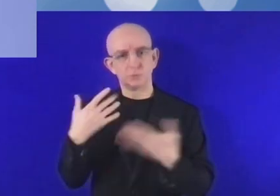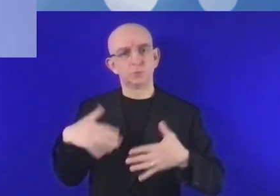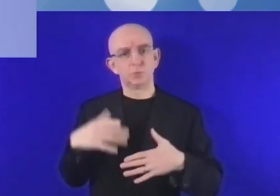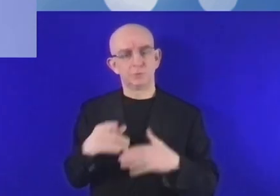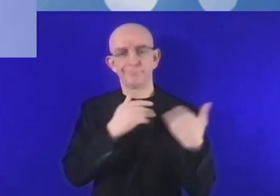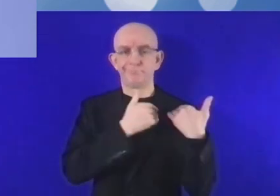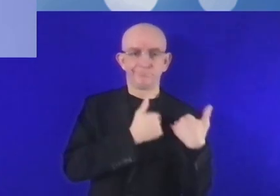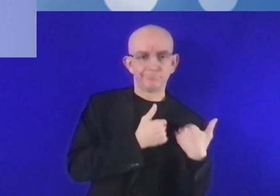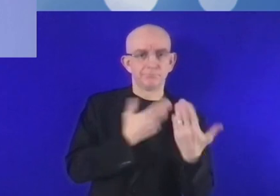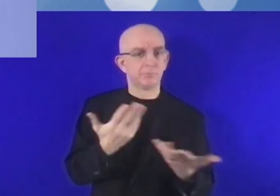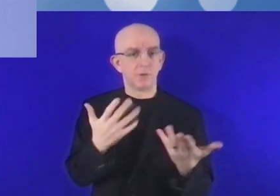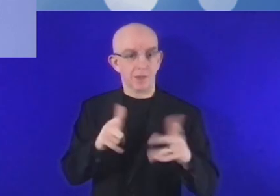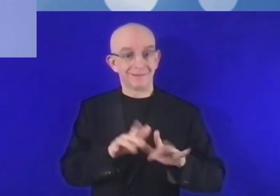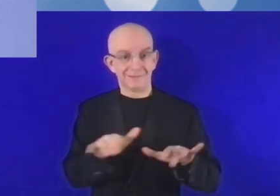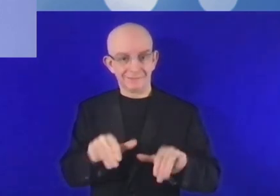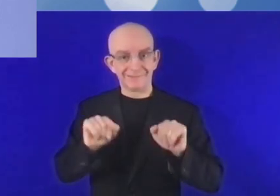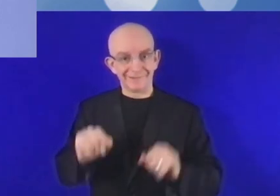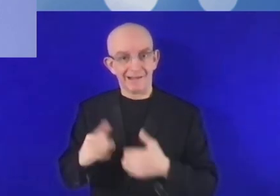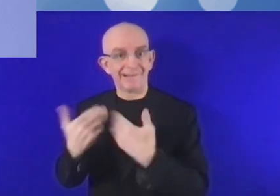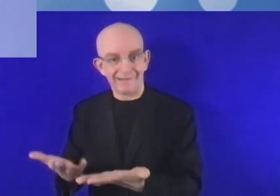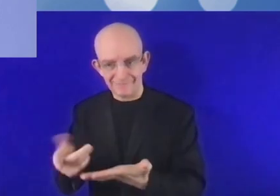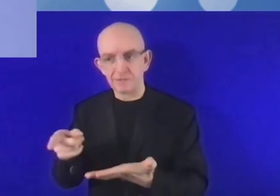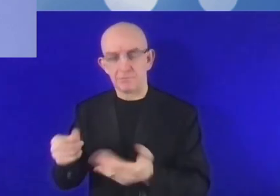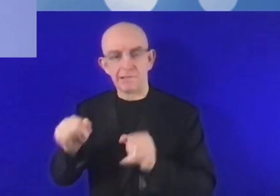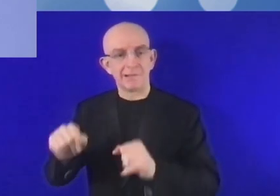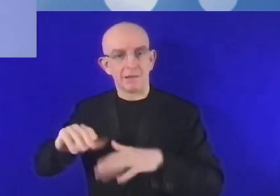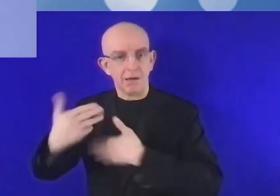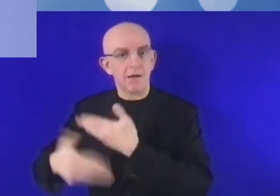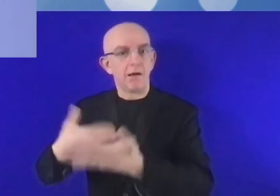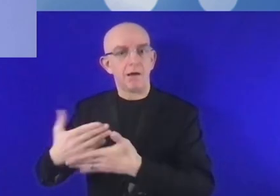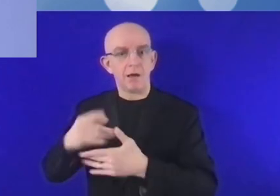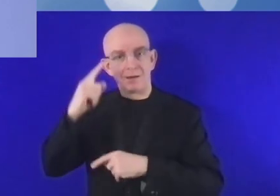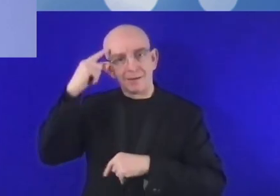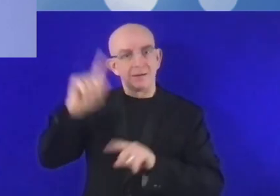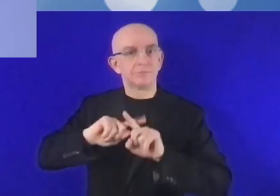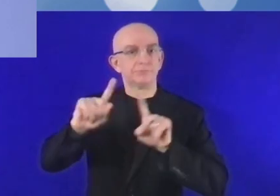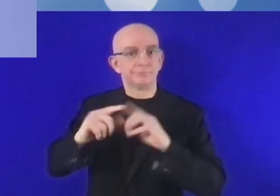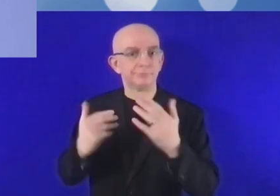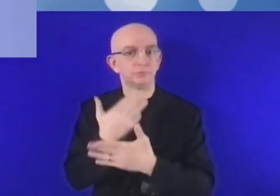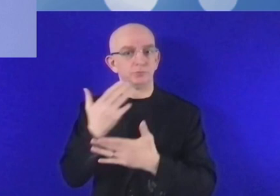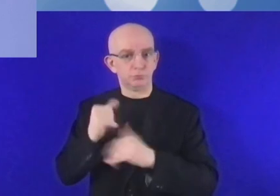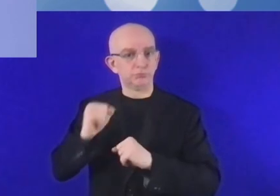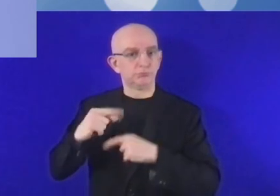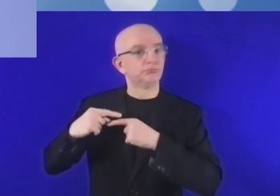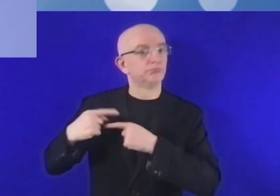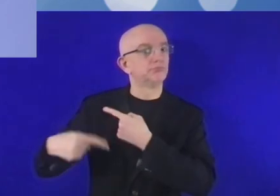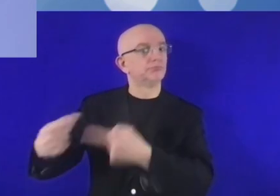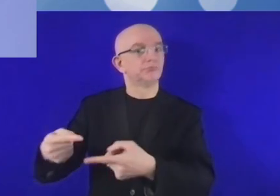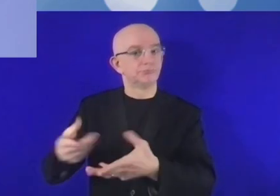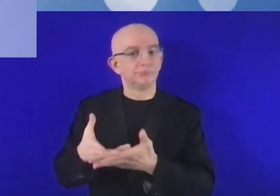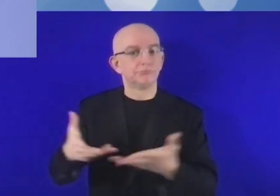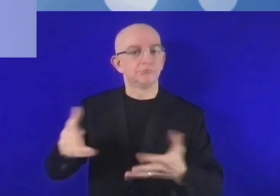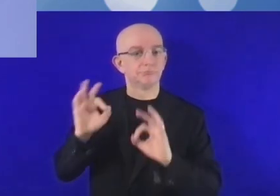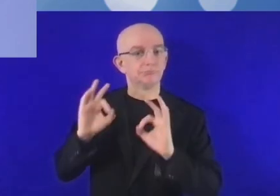nous, ce que nous voyons et disons aujourd'hui, c'est que la numérisation joue un rôle absolument crucial en tant que